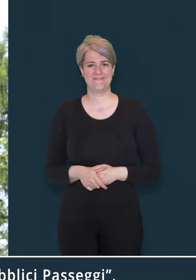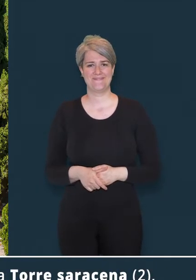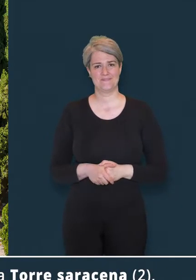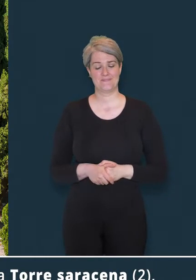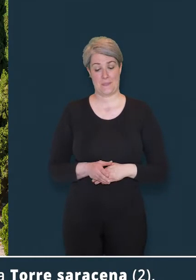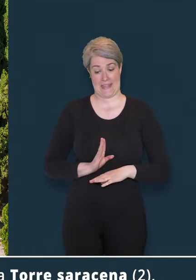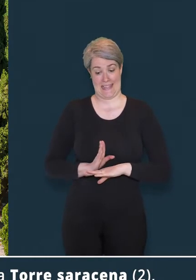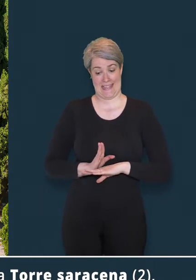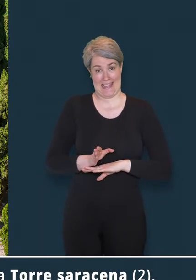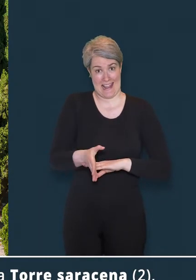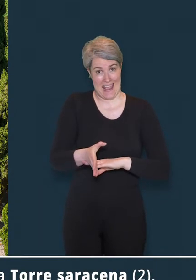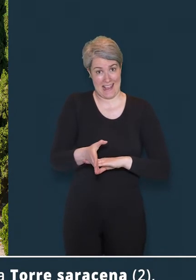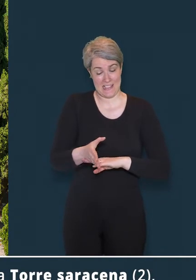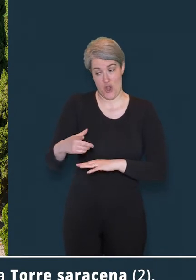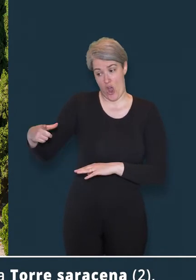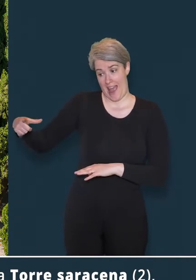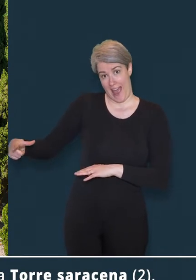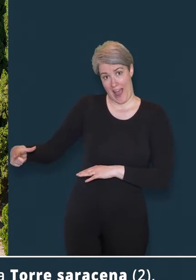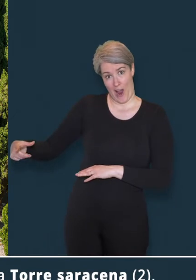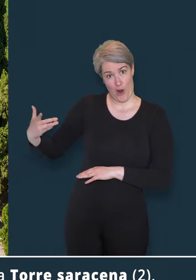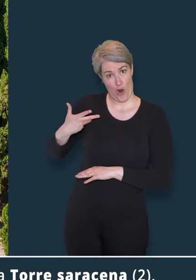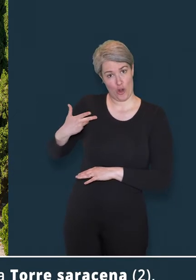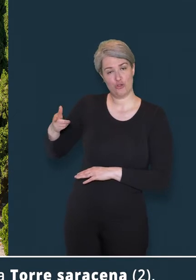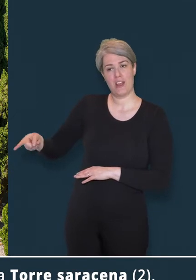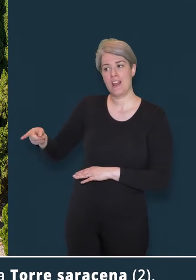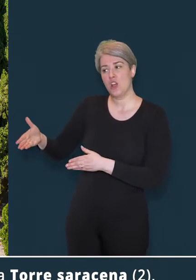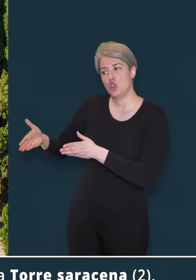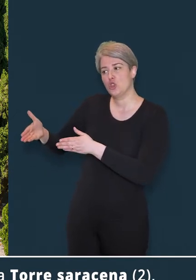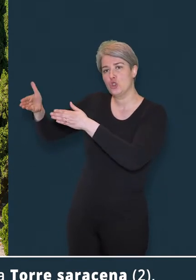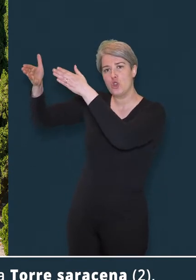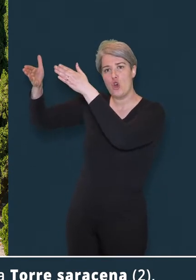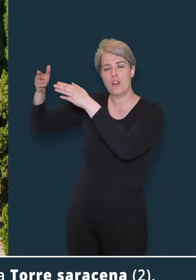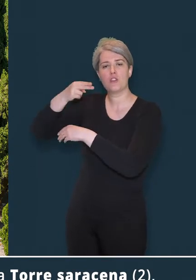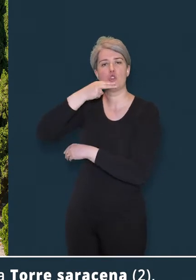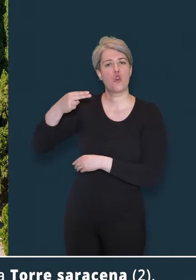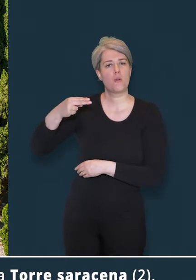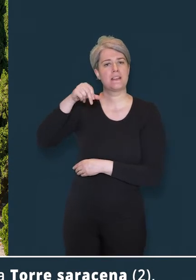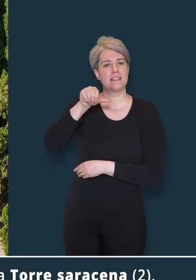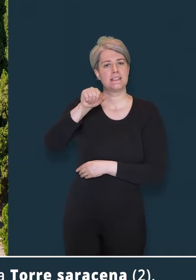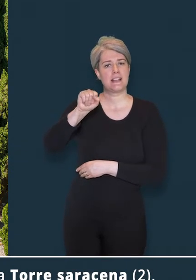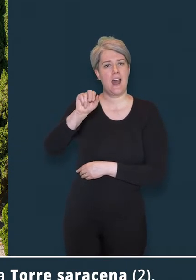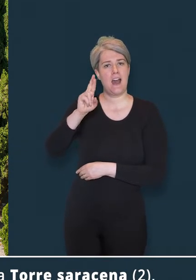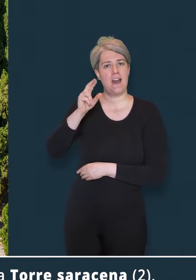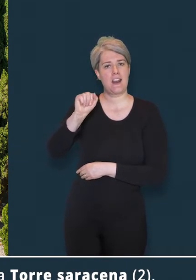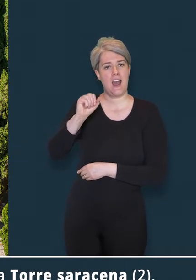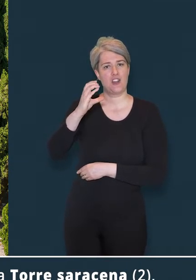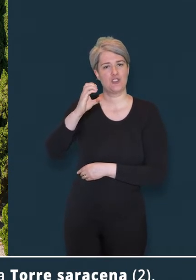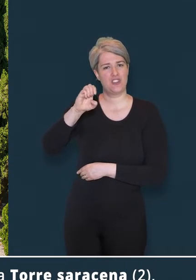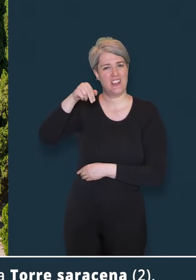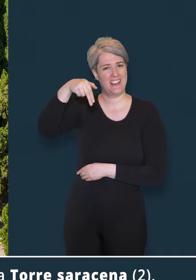Nell'angolo a destra dell'ingresso si trova la Torre Saracena numero 2,